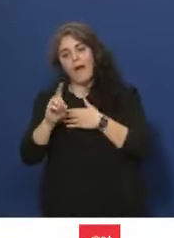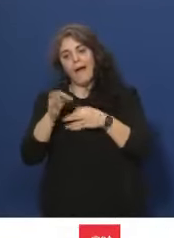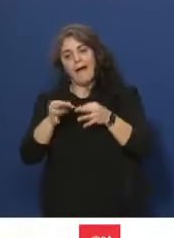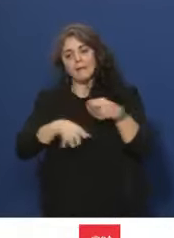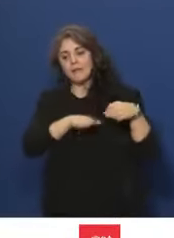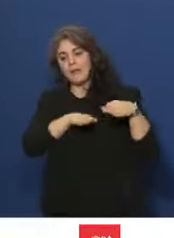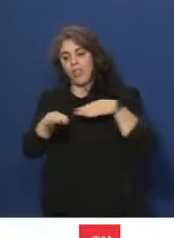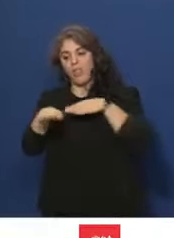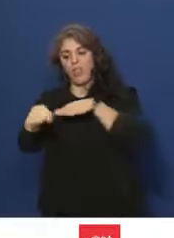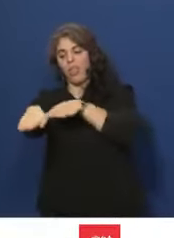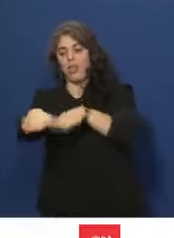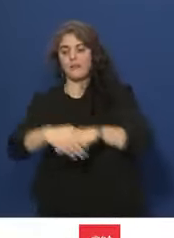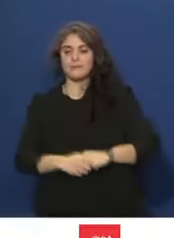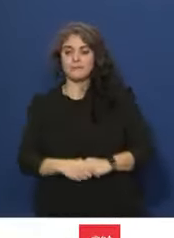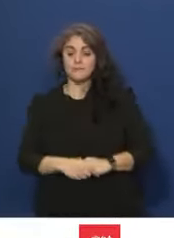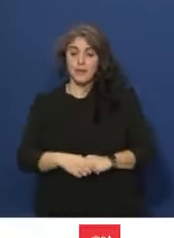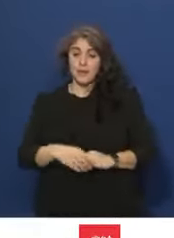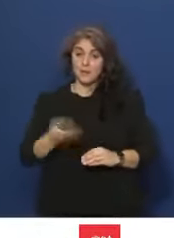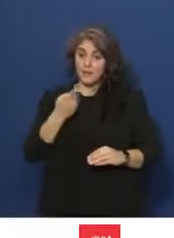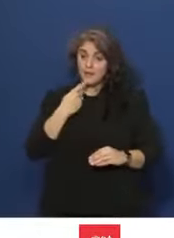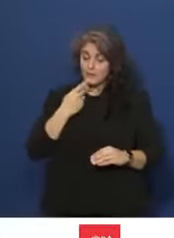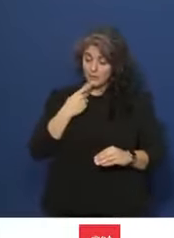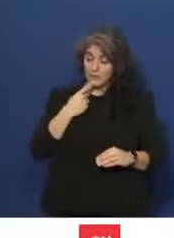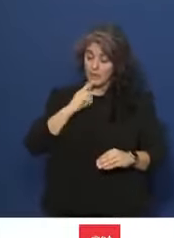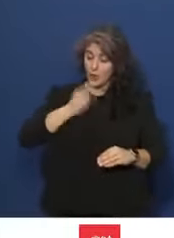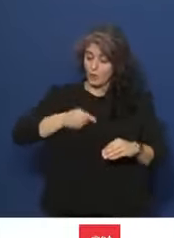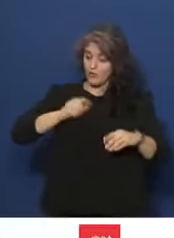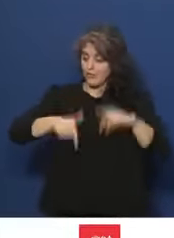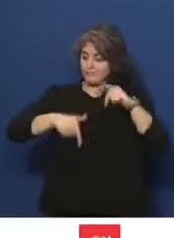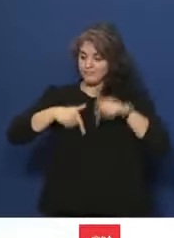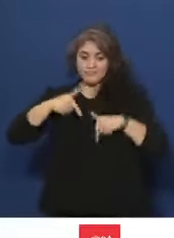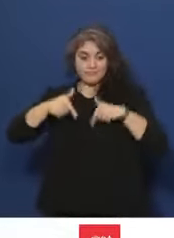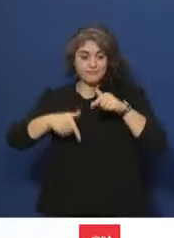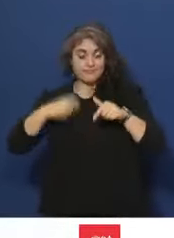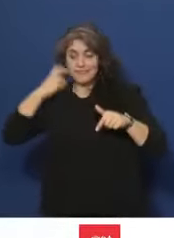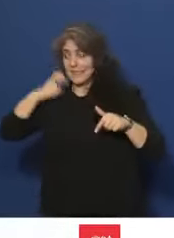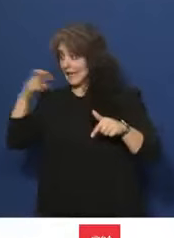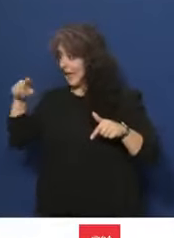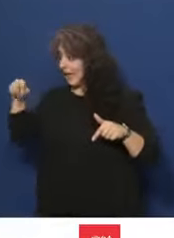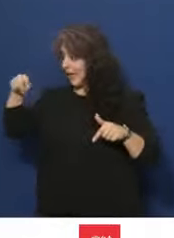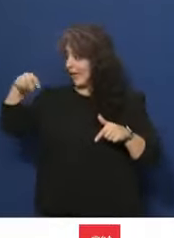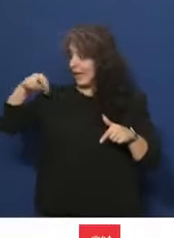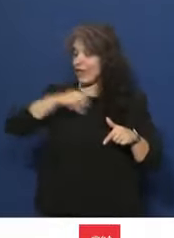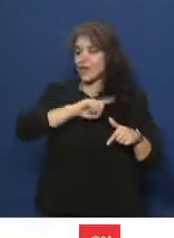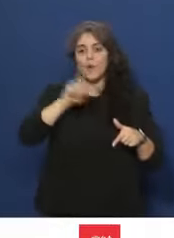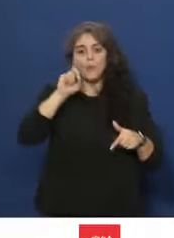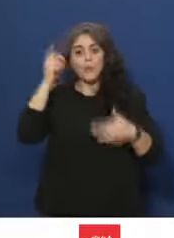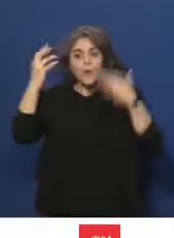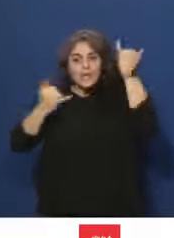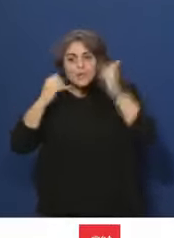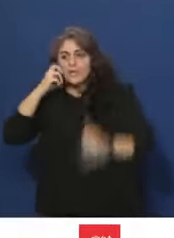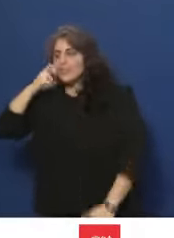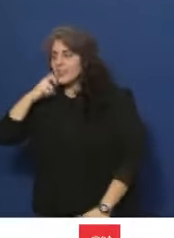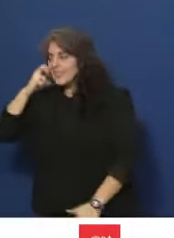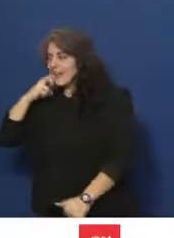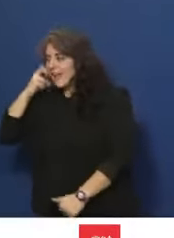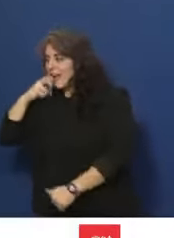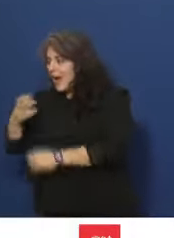bien user d'autres modes de transport que des souliers une fois parvenus en gare, si le train lui-même a pu les y mener.